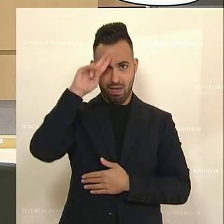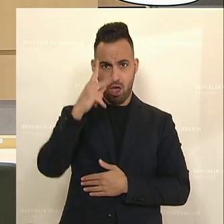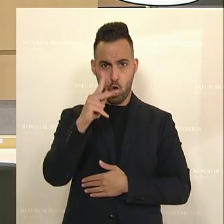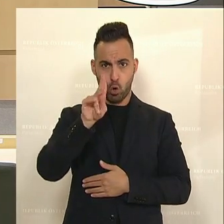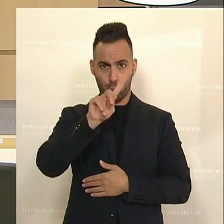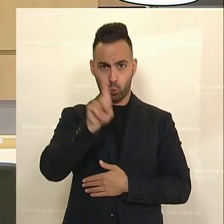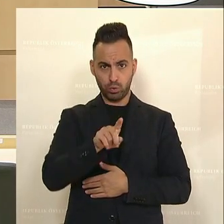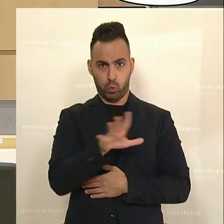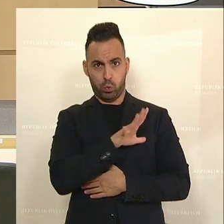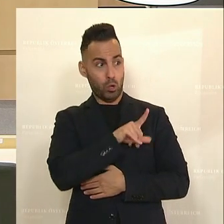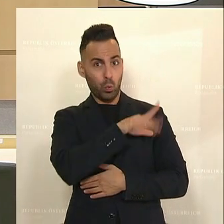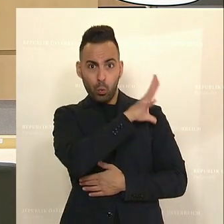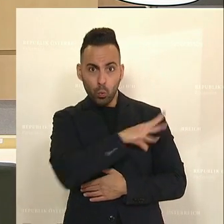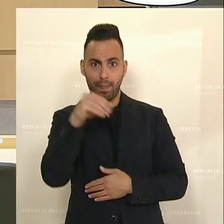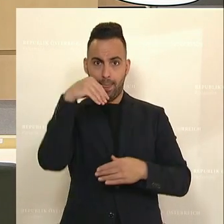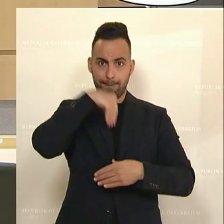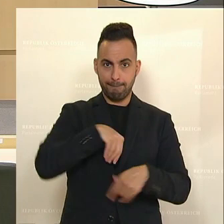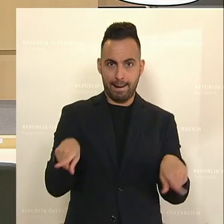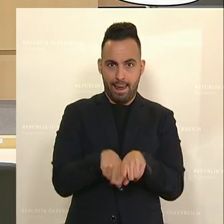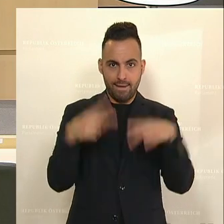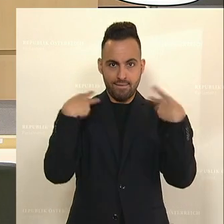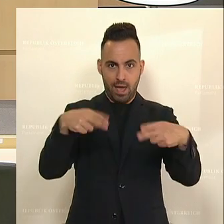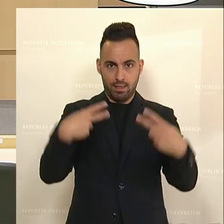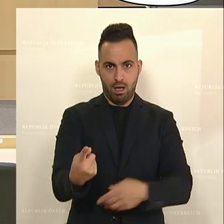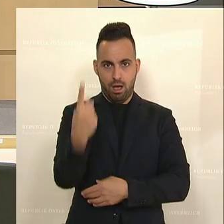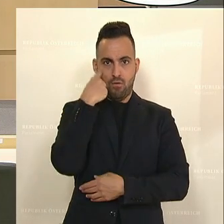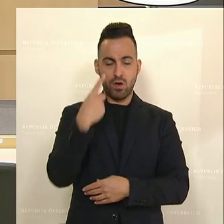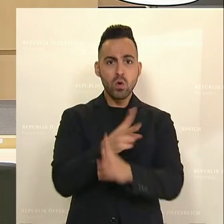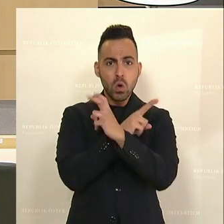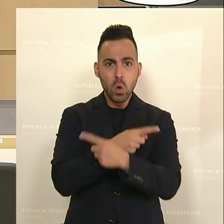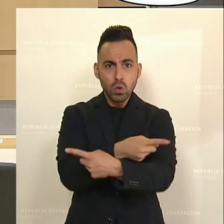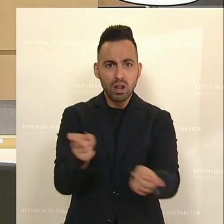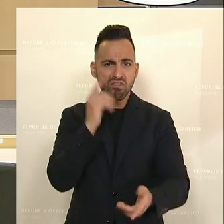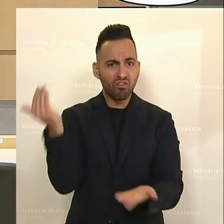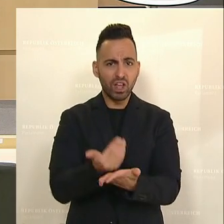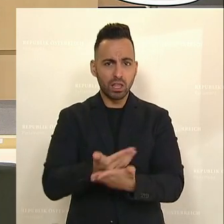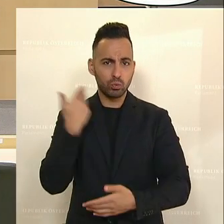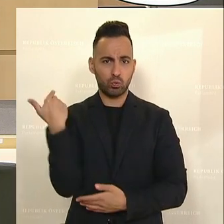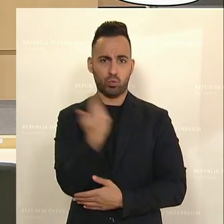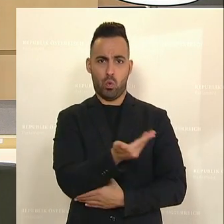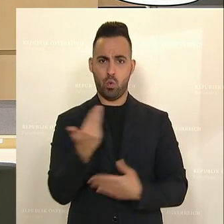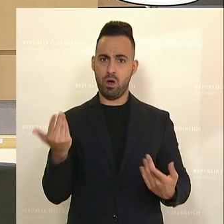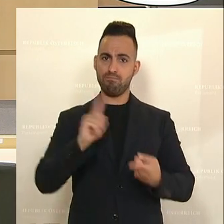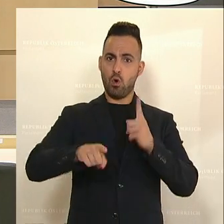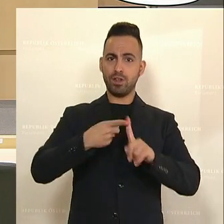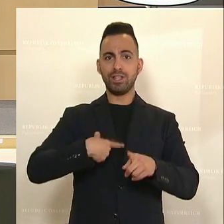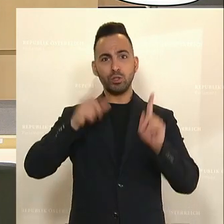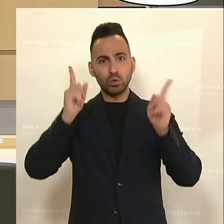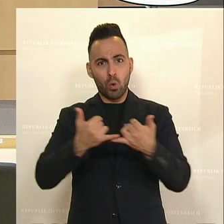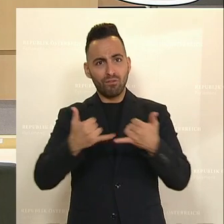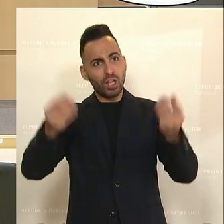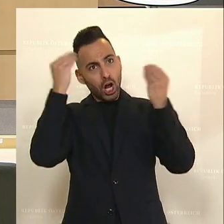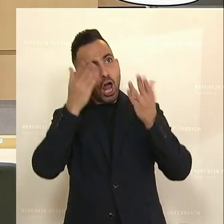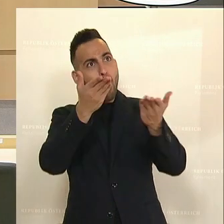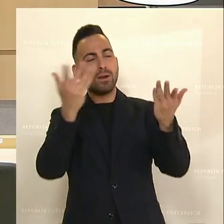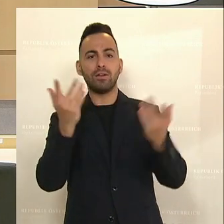und Sie machen das genauso wie er, Sie machen das weiter. Das verdienen die Österreicher und Österreicher nicht, wenn Sie an die Politik glauben, wo die